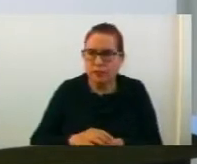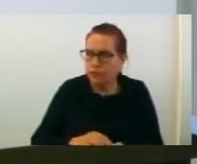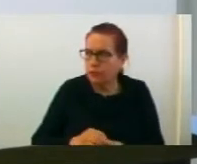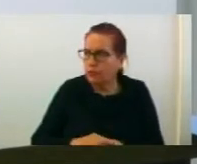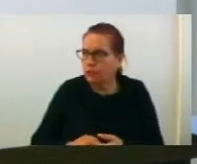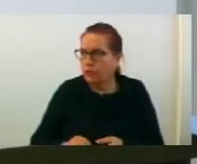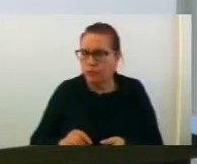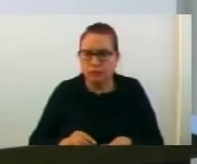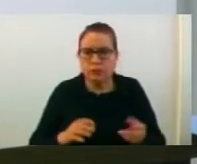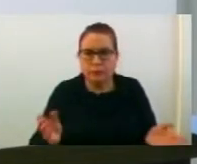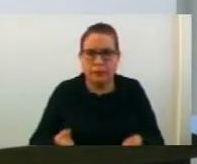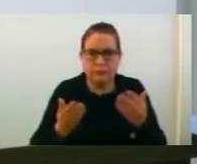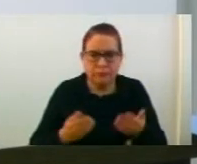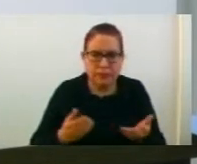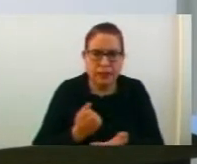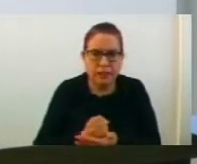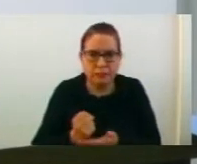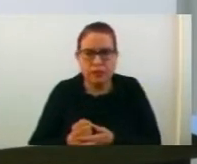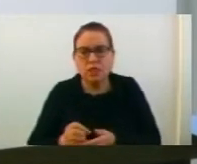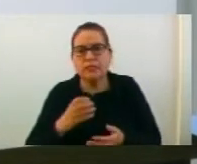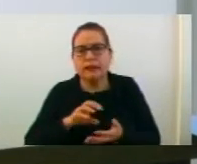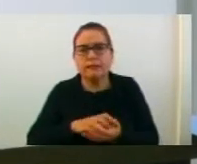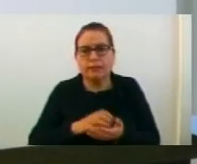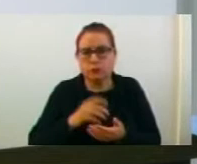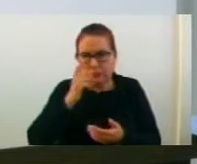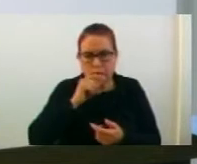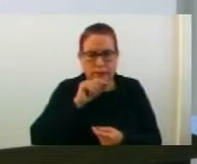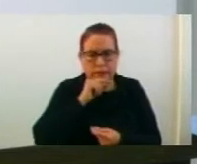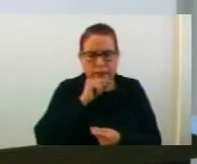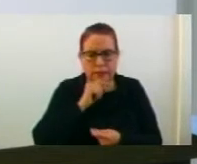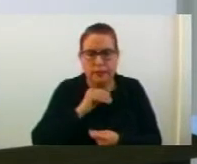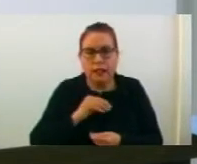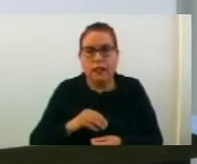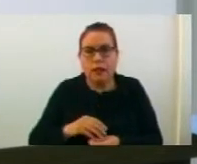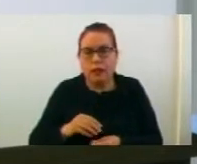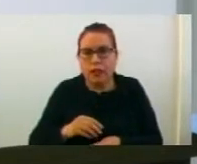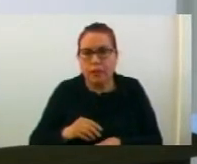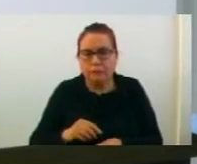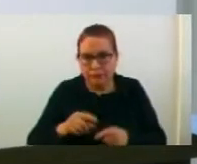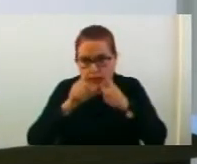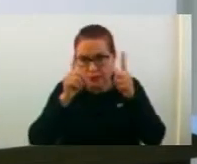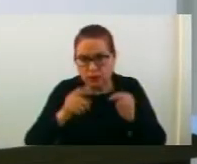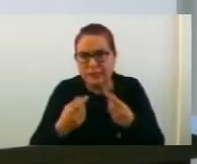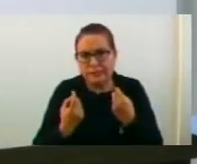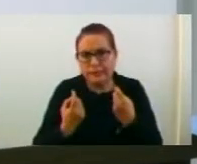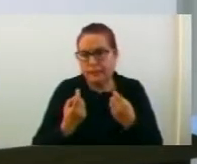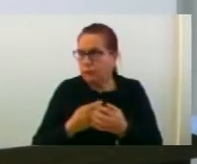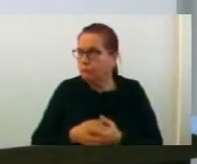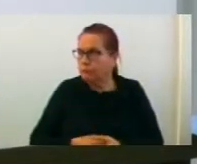единица 9 по генералното урбанизътчки план за град Струмица. Во глава 3, урбанистички планови за село.